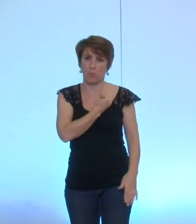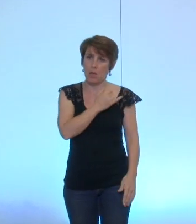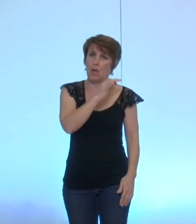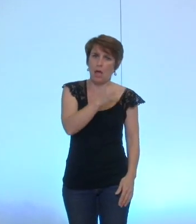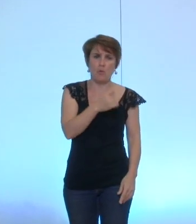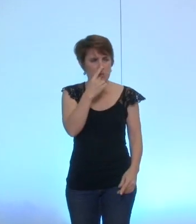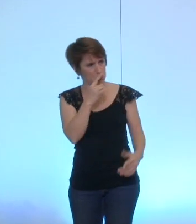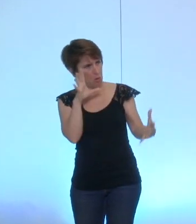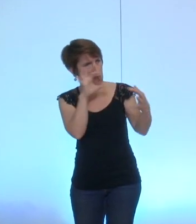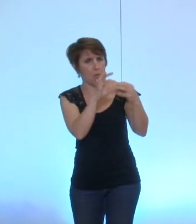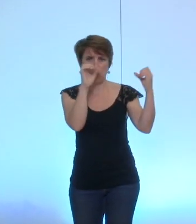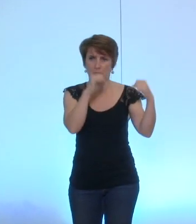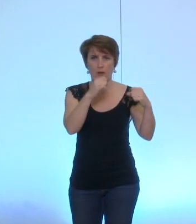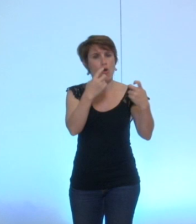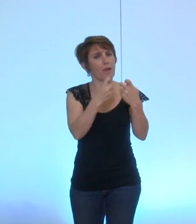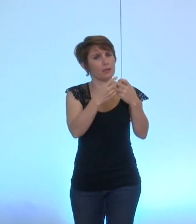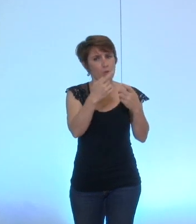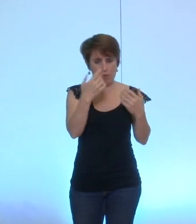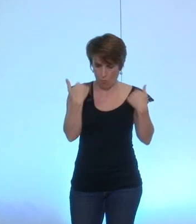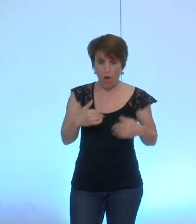'ai pu mettre en cohérence notamment sur le non-cumul des mandats